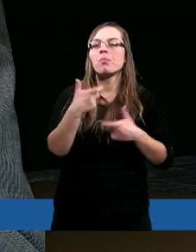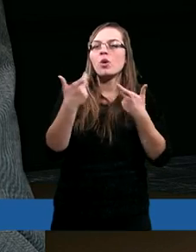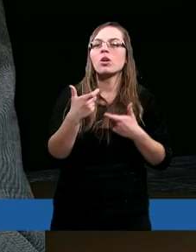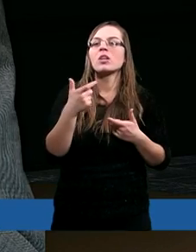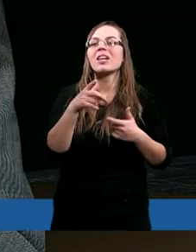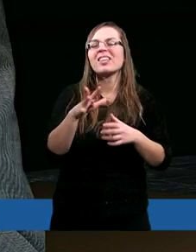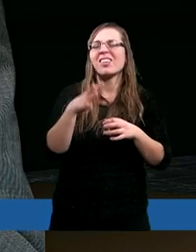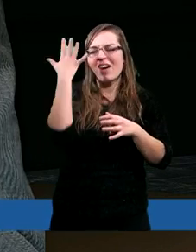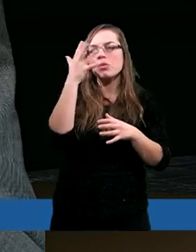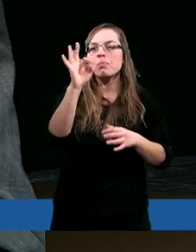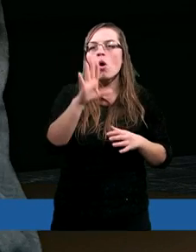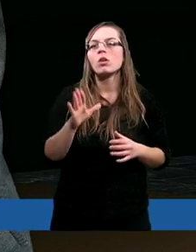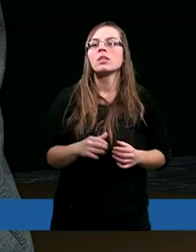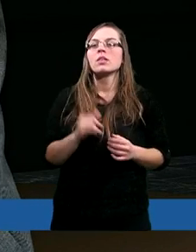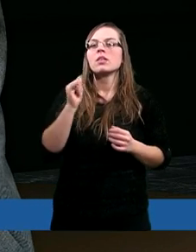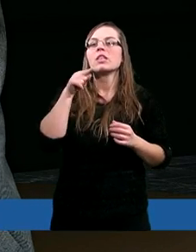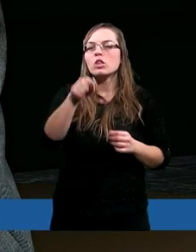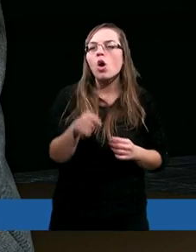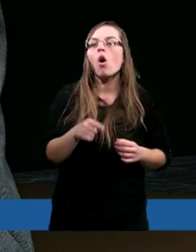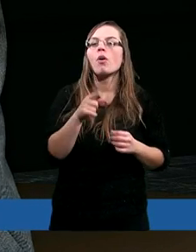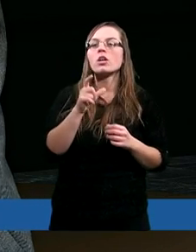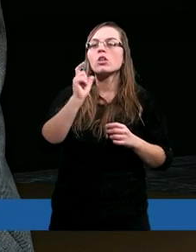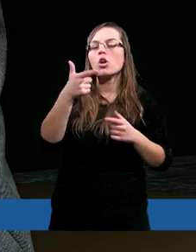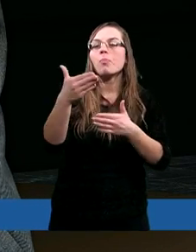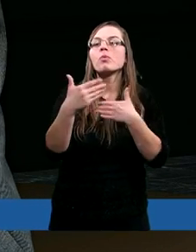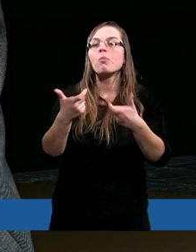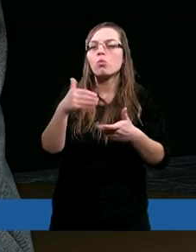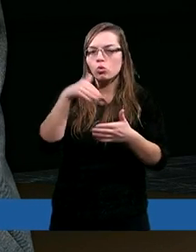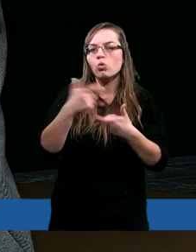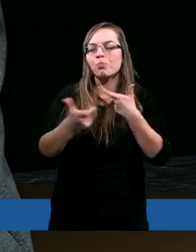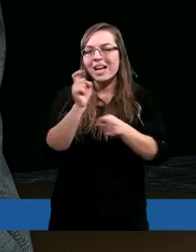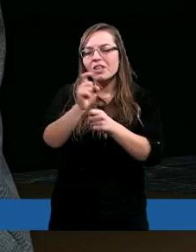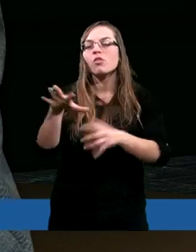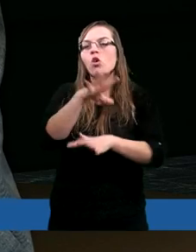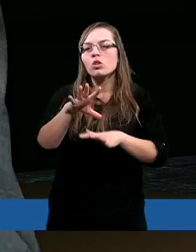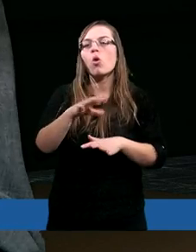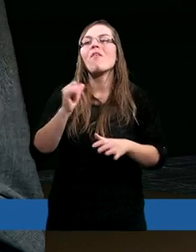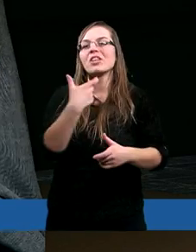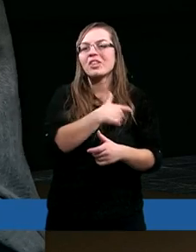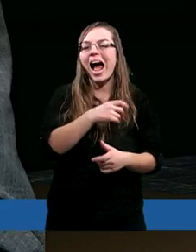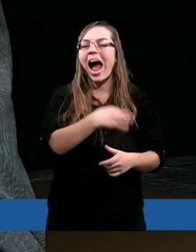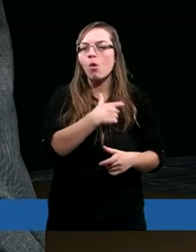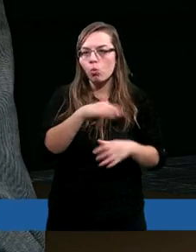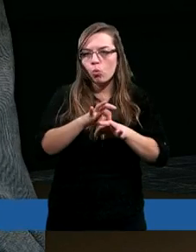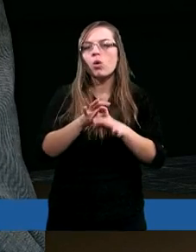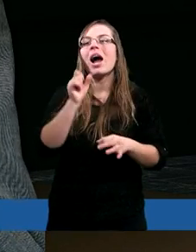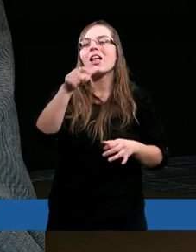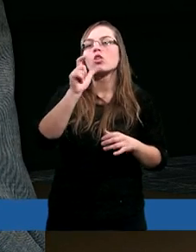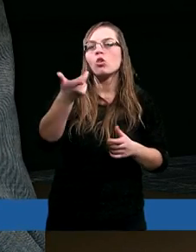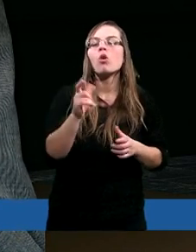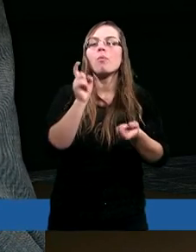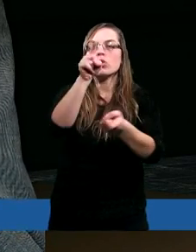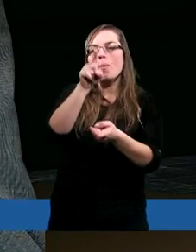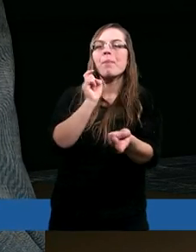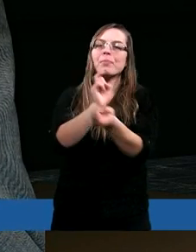cielesnej, gdyż ciało pożąda przeciw duchowi, a Duch przeciw ciału, a te są sobie